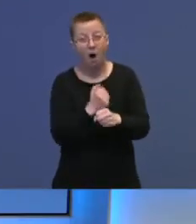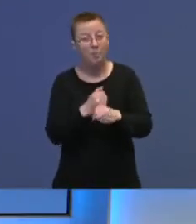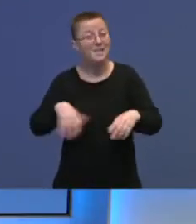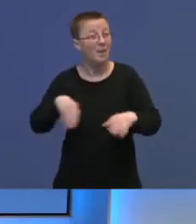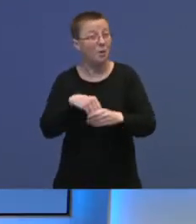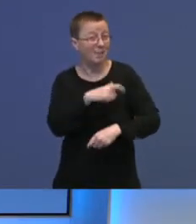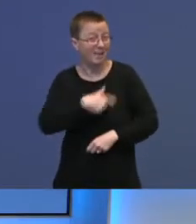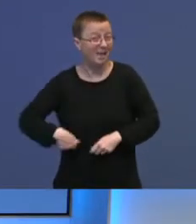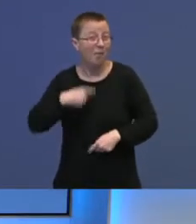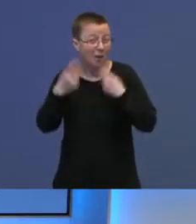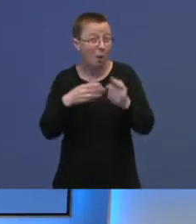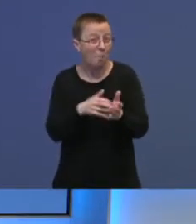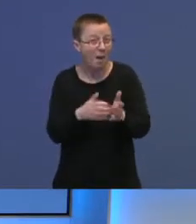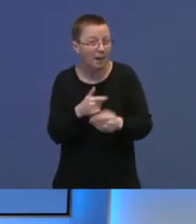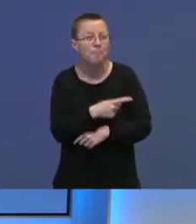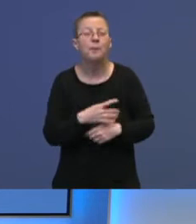snakke mer om.